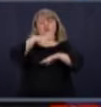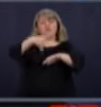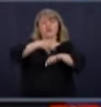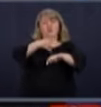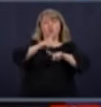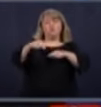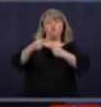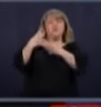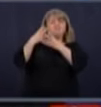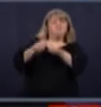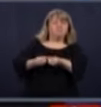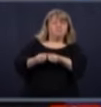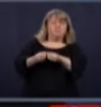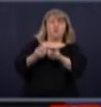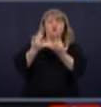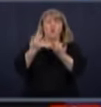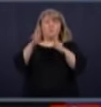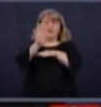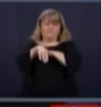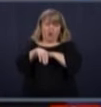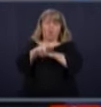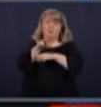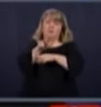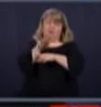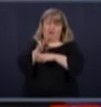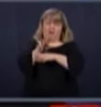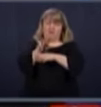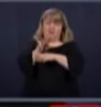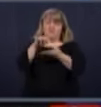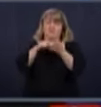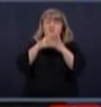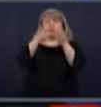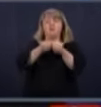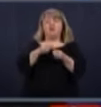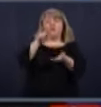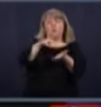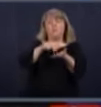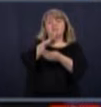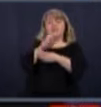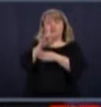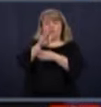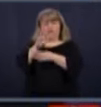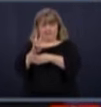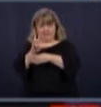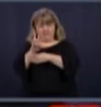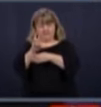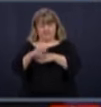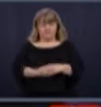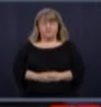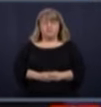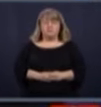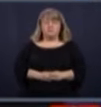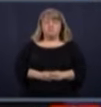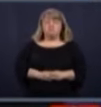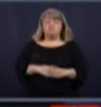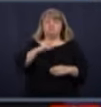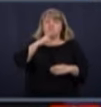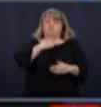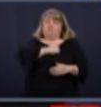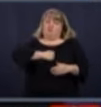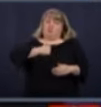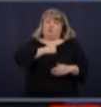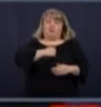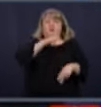a 34 décès, donc un total de 3 596. J'offre mes condoléances